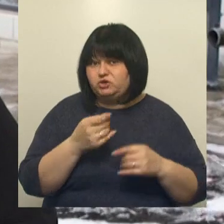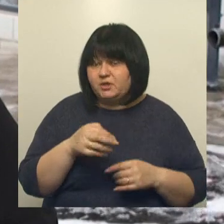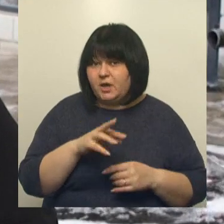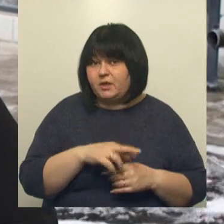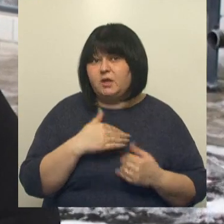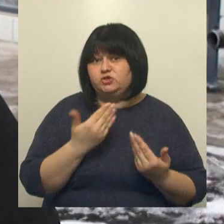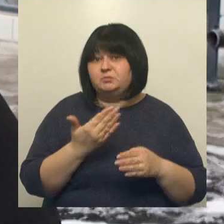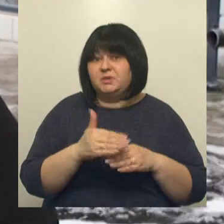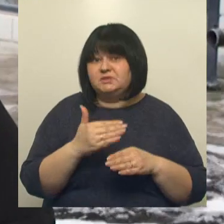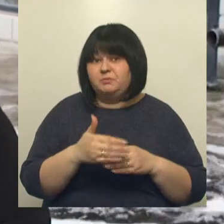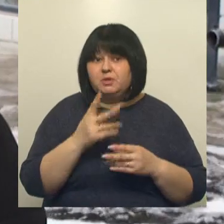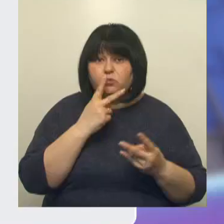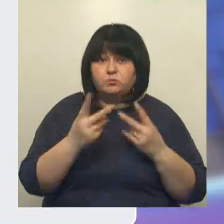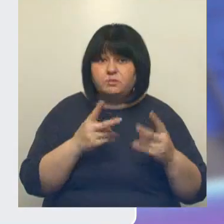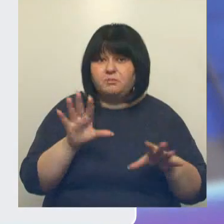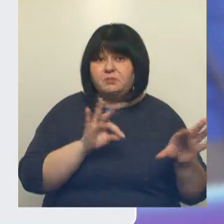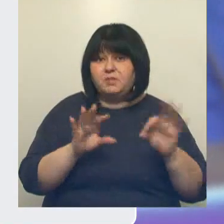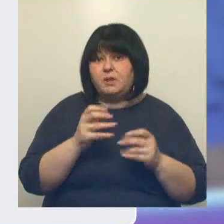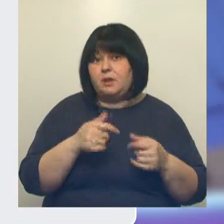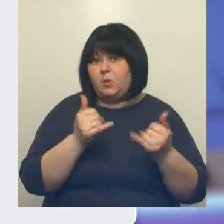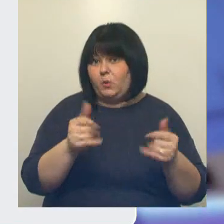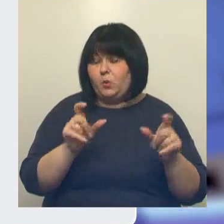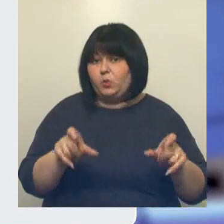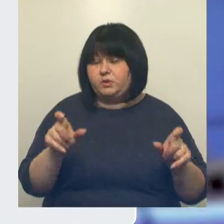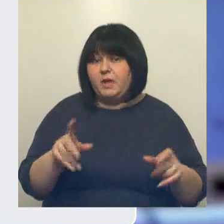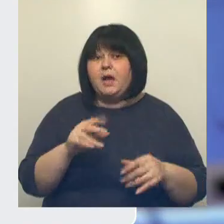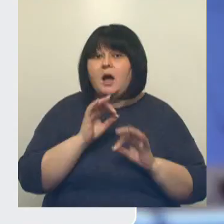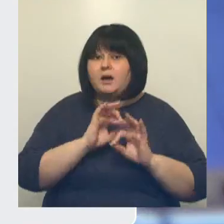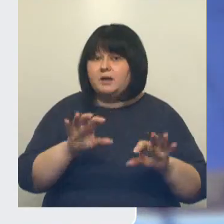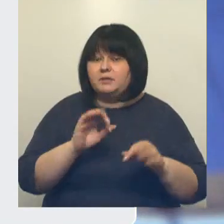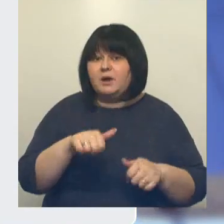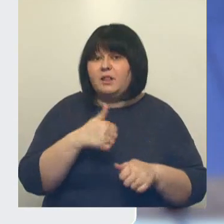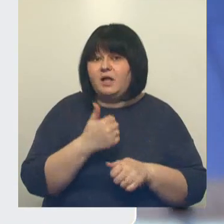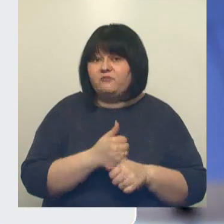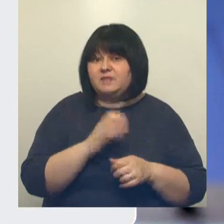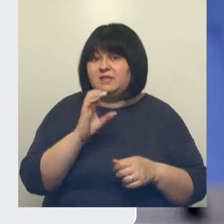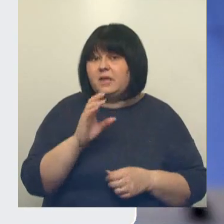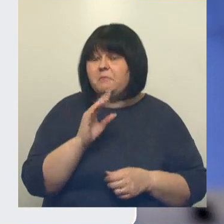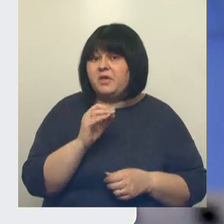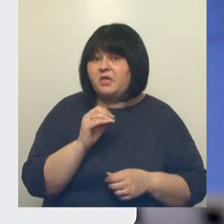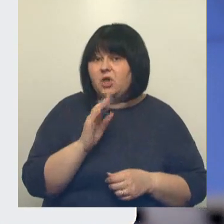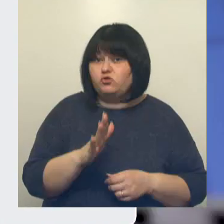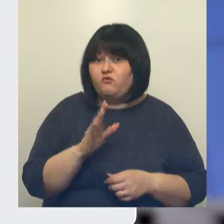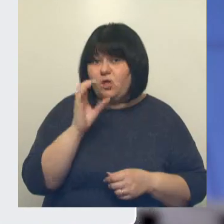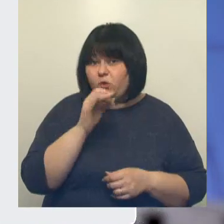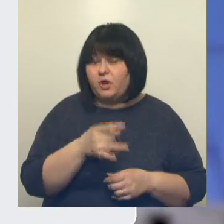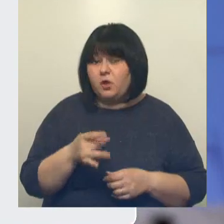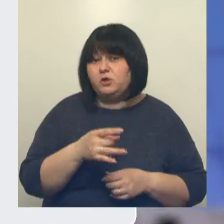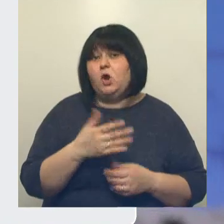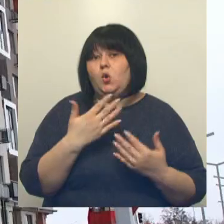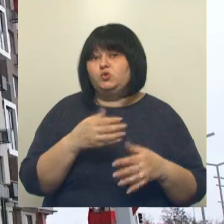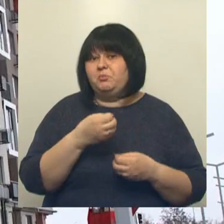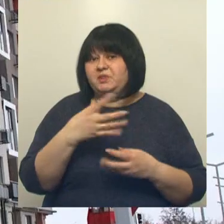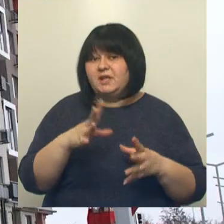осматривать и подбирать для людей. Как отметил глава Волоконовского района Сергей Бикетов, 15 семей уже определились с